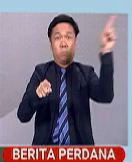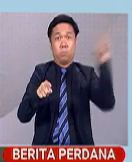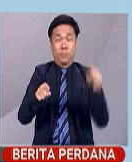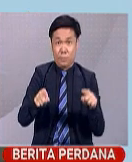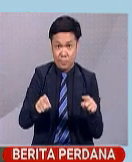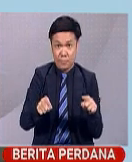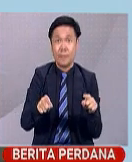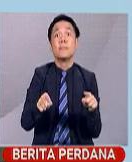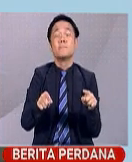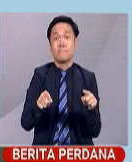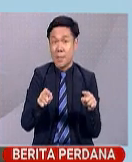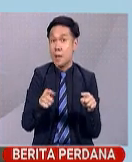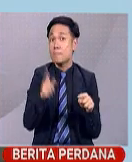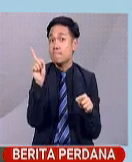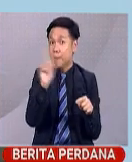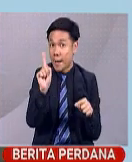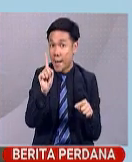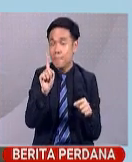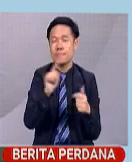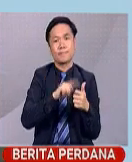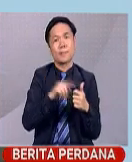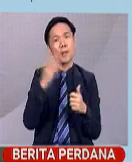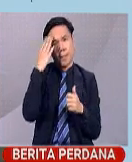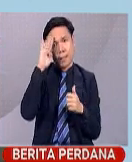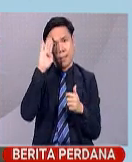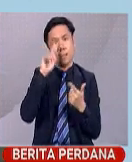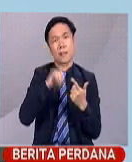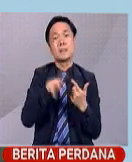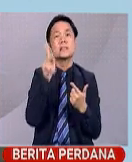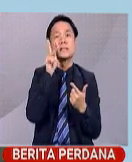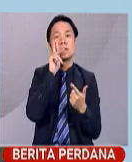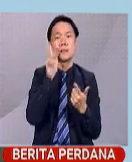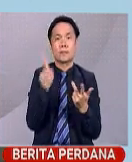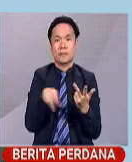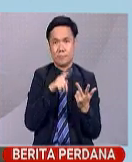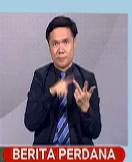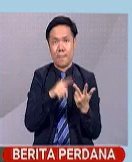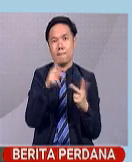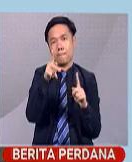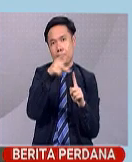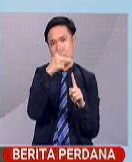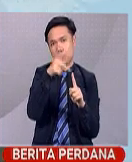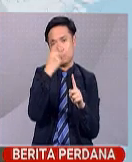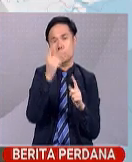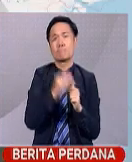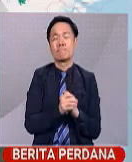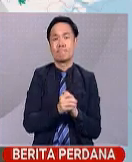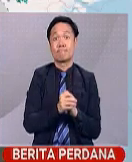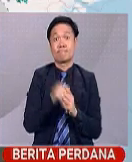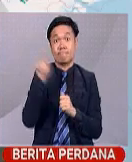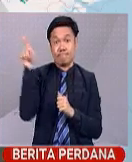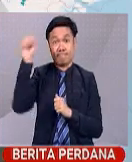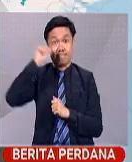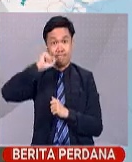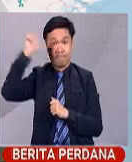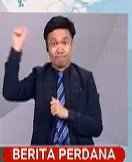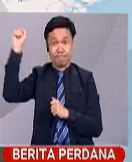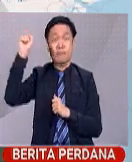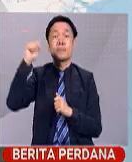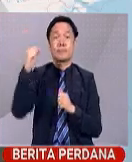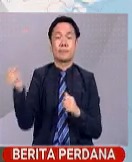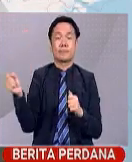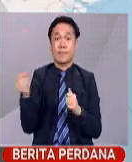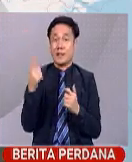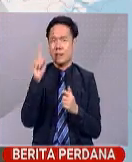tempat akan tertumpu di negeri Perlis, Kedah dan juga negeri Pulau Pinang. Di negeri Sabah, hujan berseteribuk